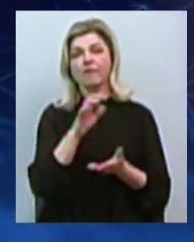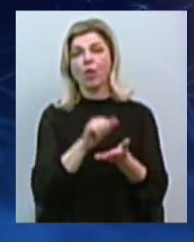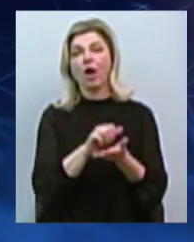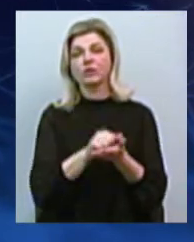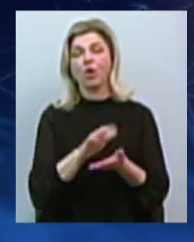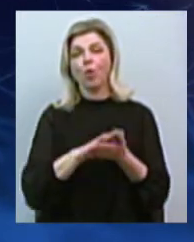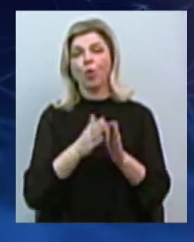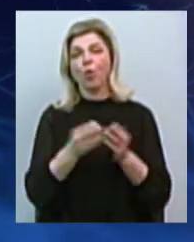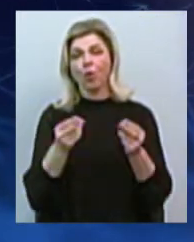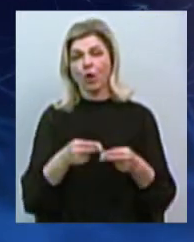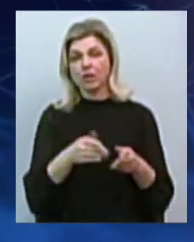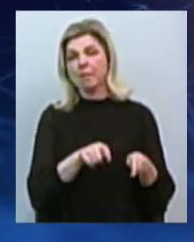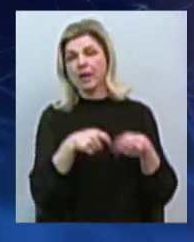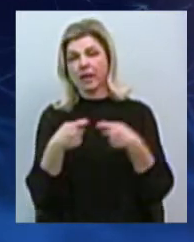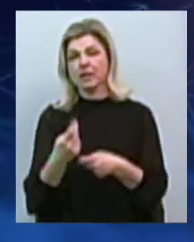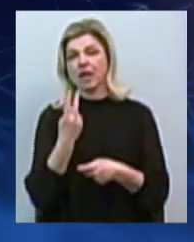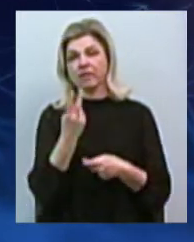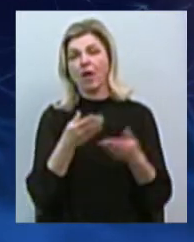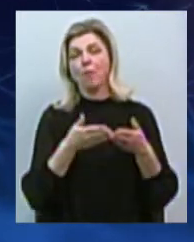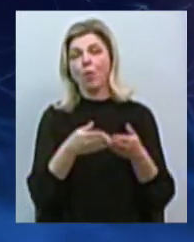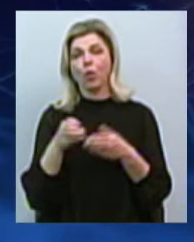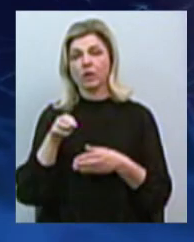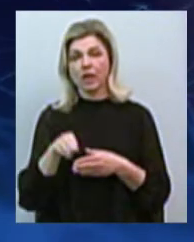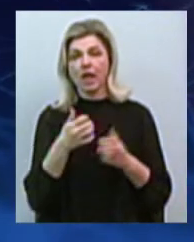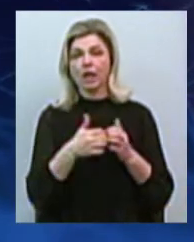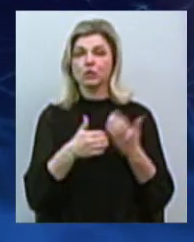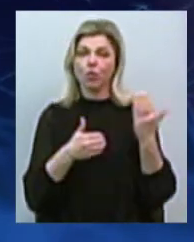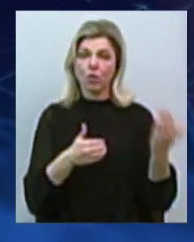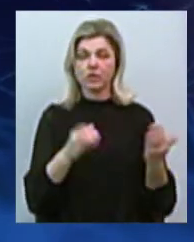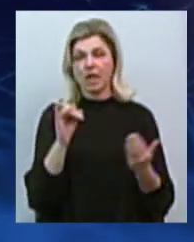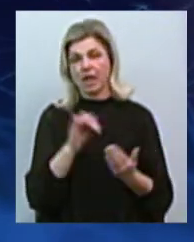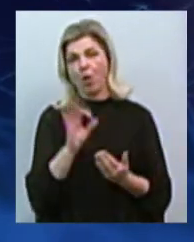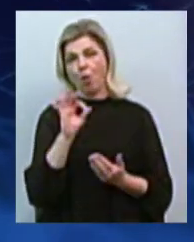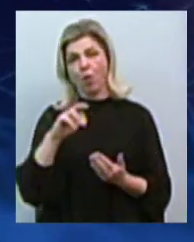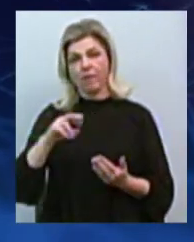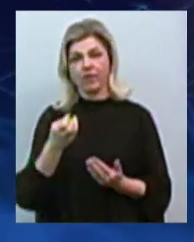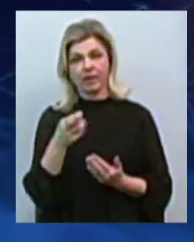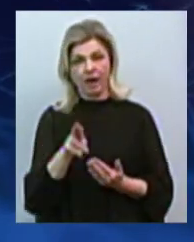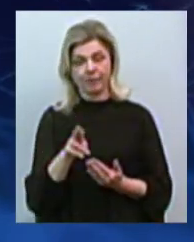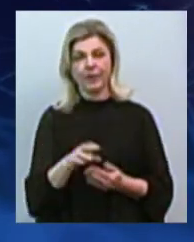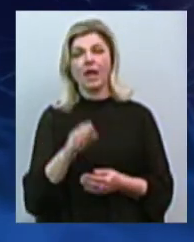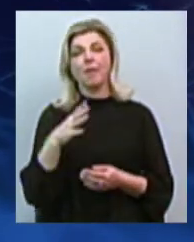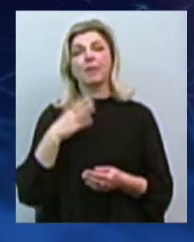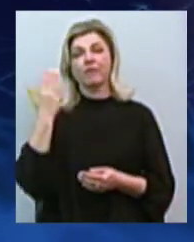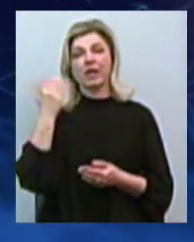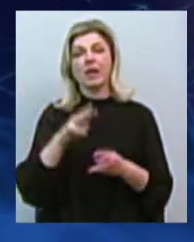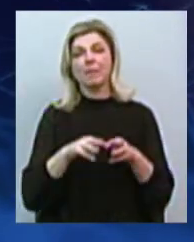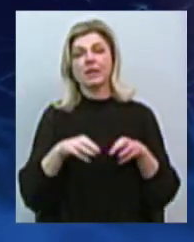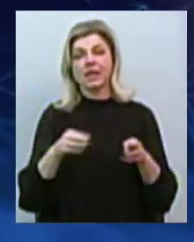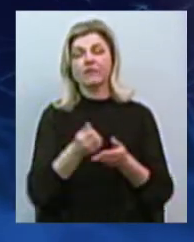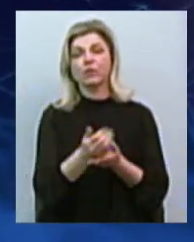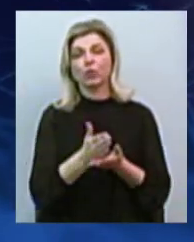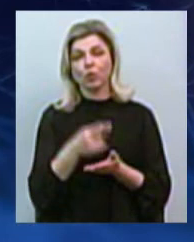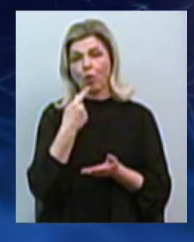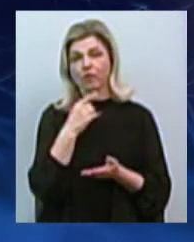передачі в концесію двох портів – нашого Ольвія та Херсонського морського порту. Володимир Омелян, на той момент міністр інфраструктури, так говорив